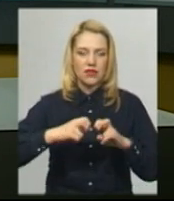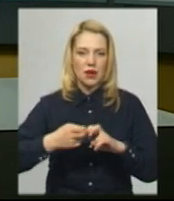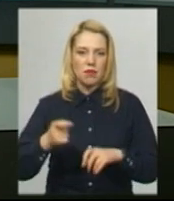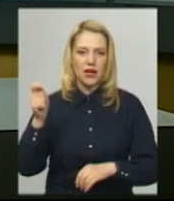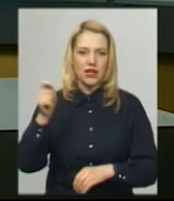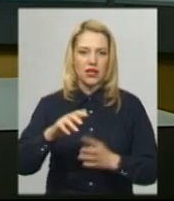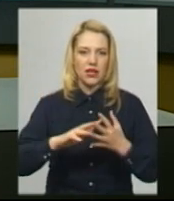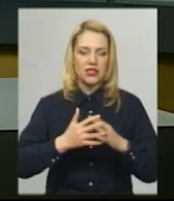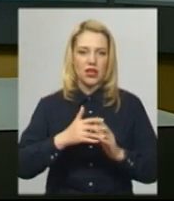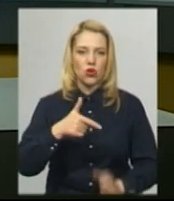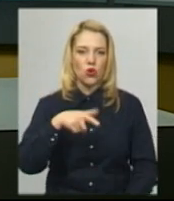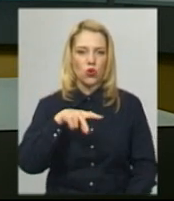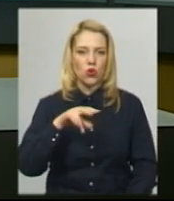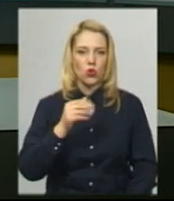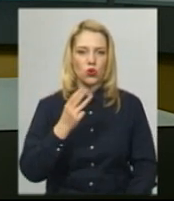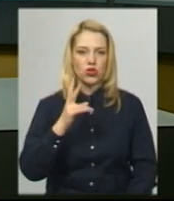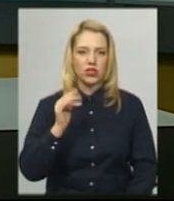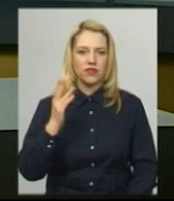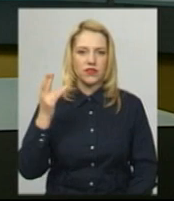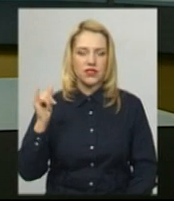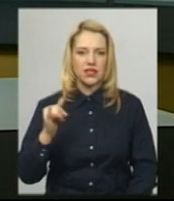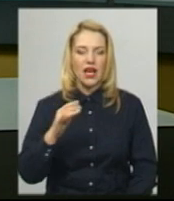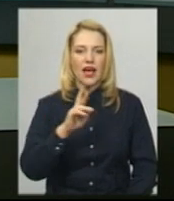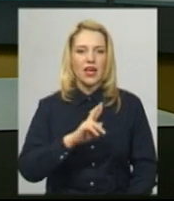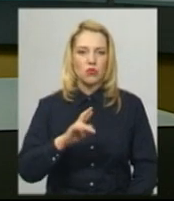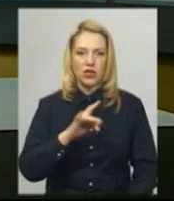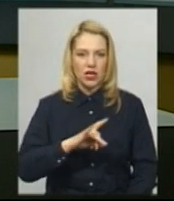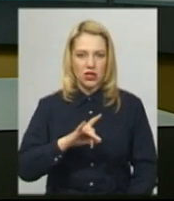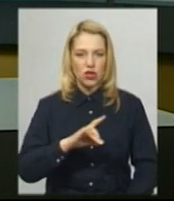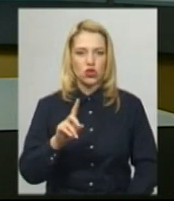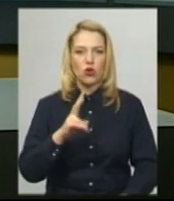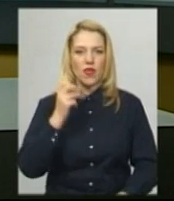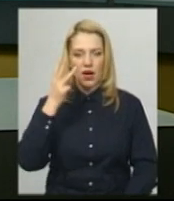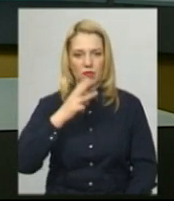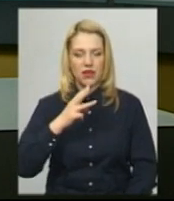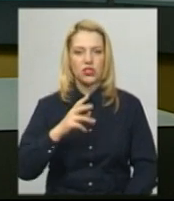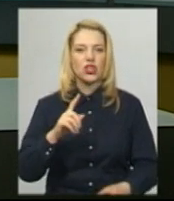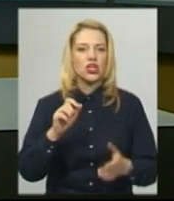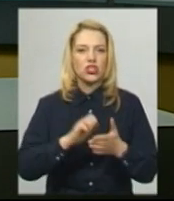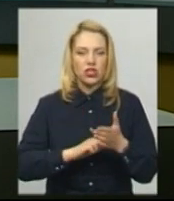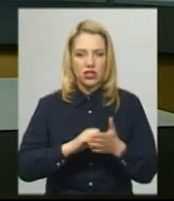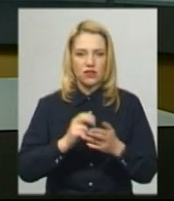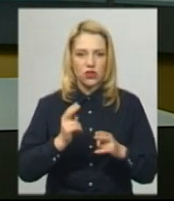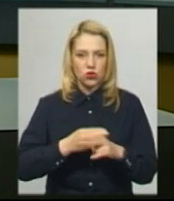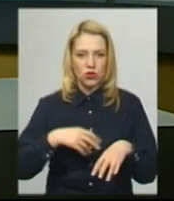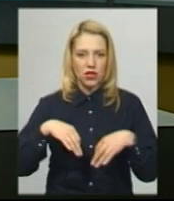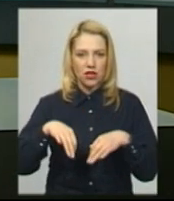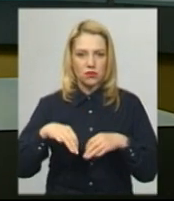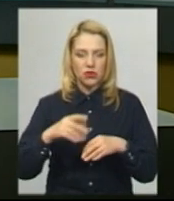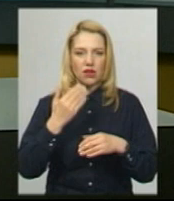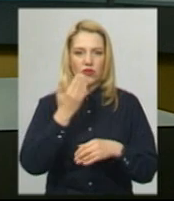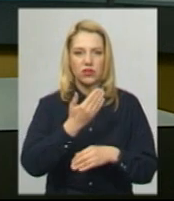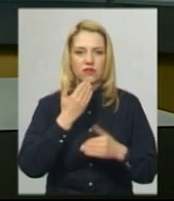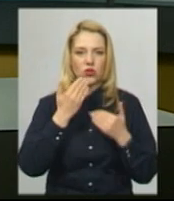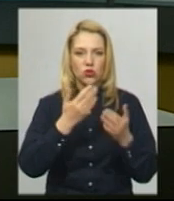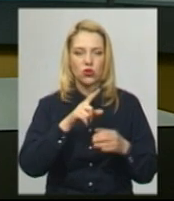Глушківці Ярмоленецького району, що на Хмельниччині. Через відсутність транспортного сполучення вони звернулися до міського голови Івана